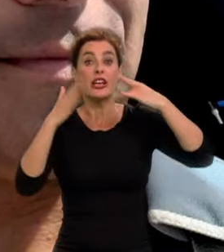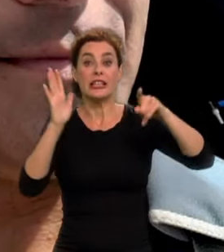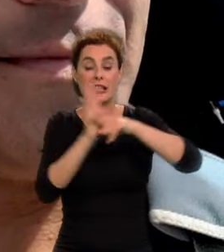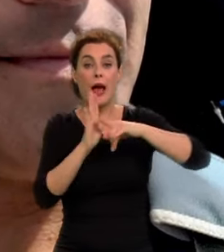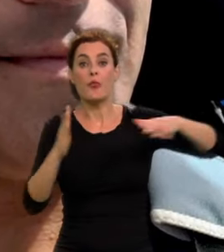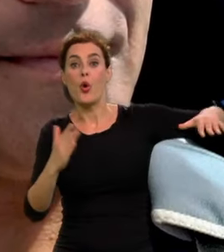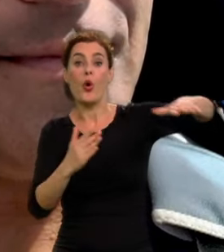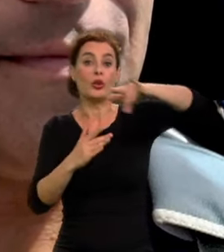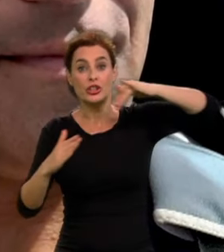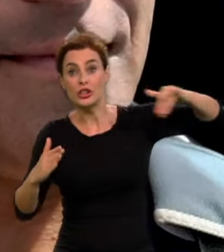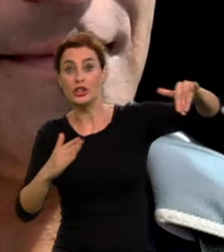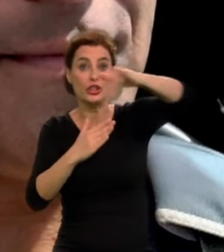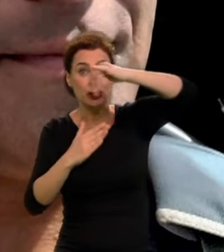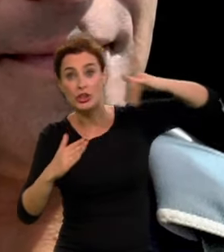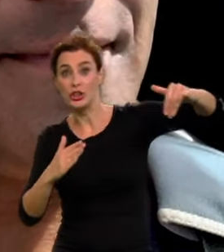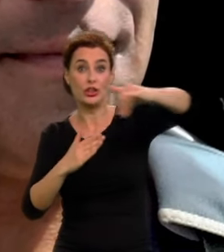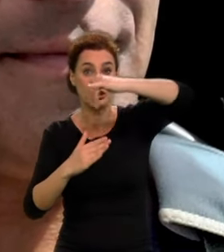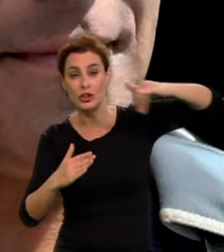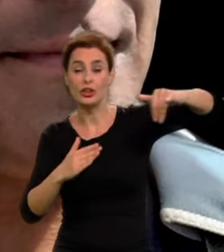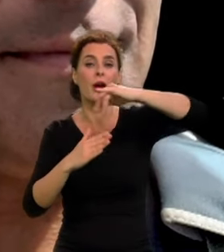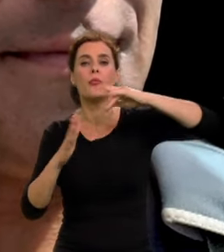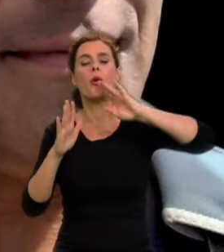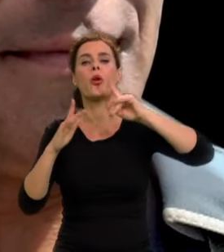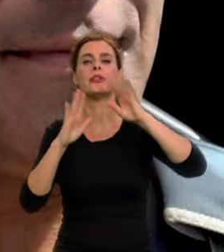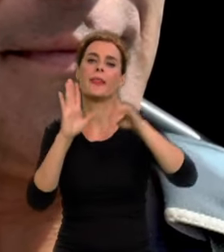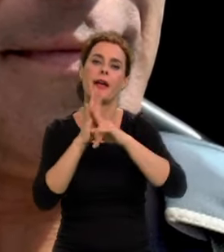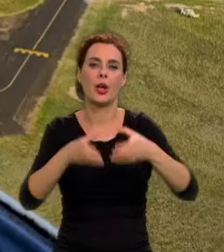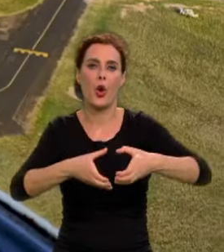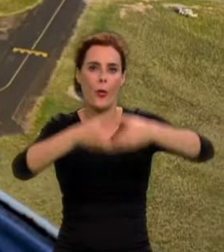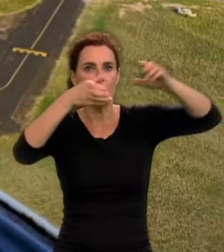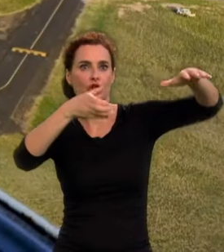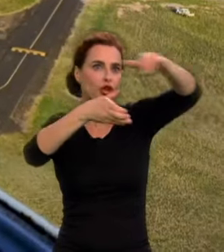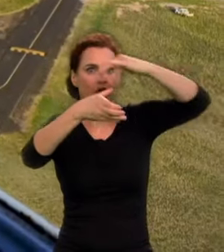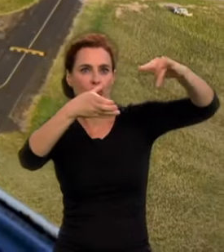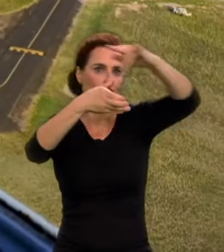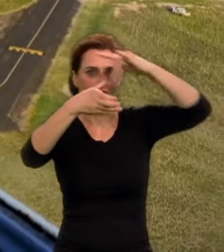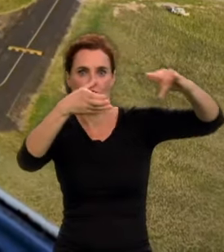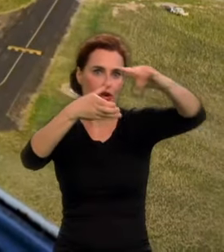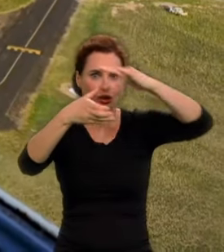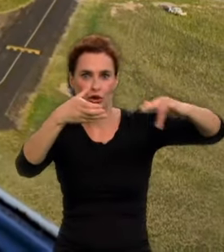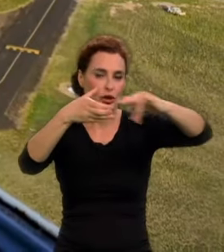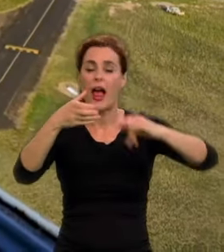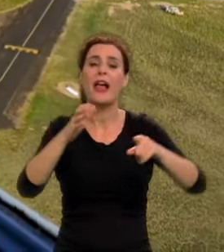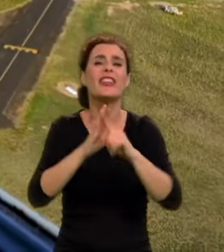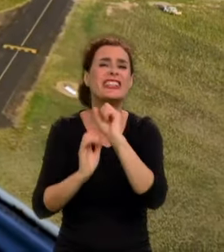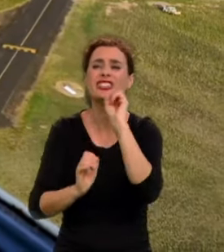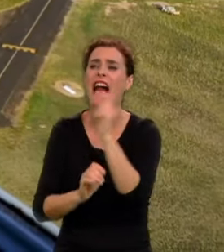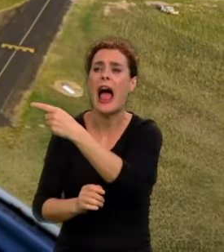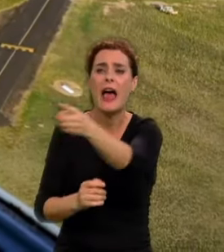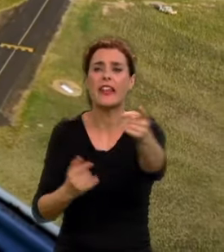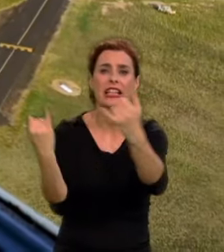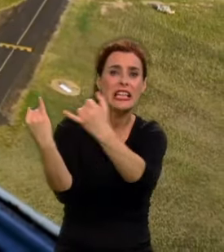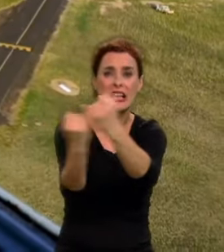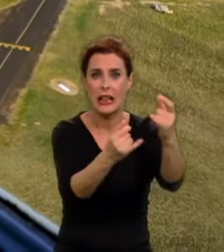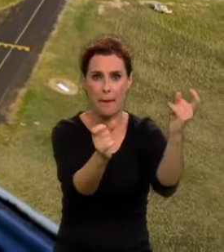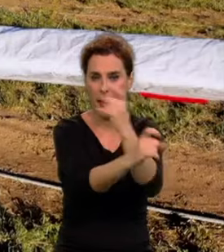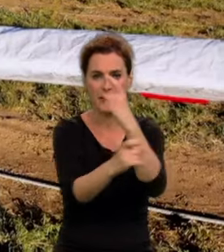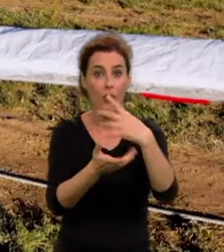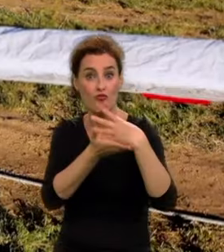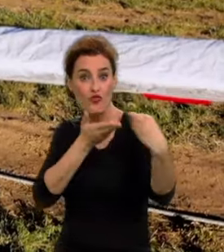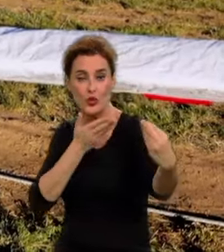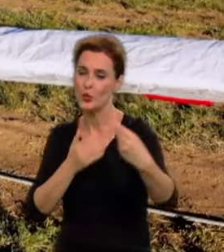krążenie, wykorzystać lepiej taki komin termiczny, w którym my latamy. Nikt z producentów na świecie jeszcze tego nie potrafił